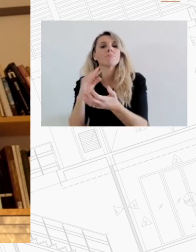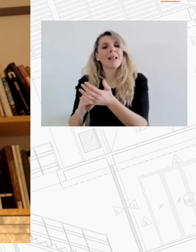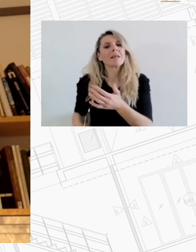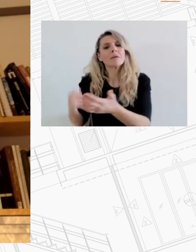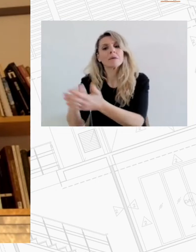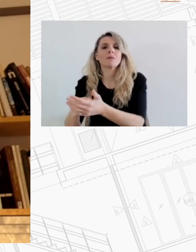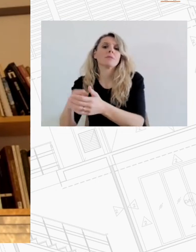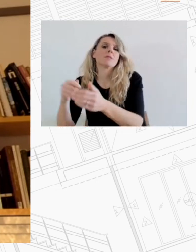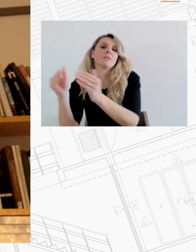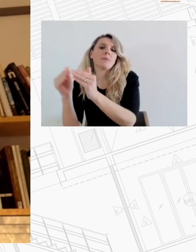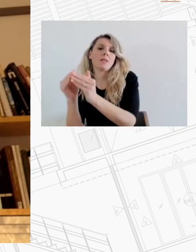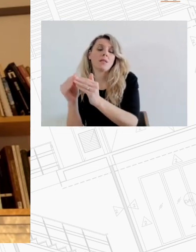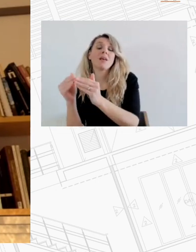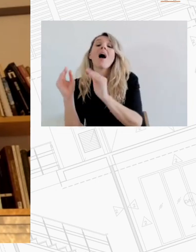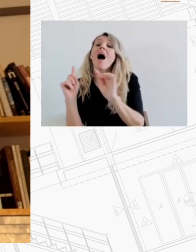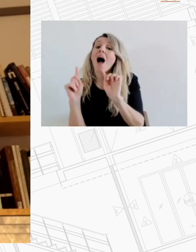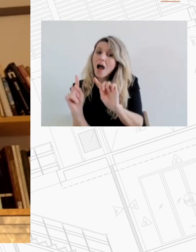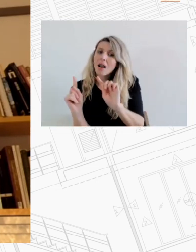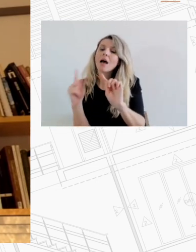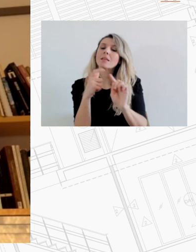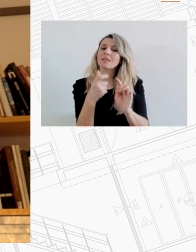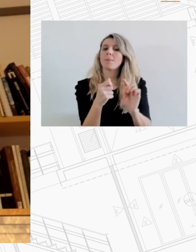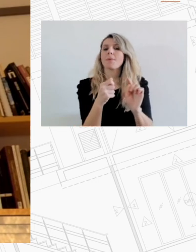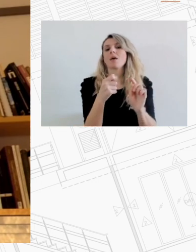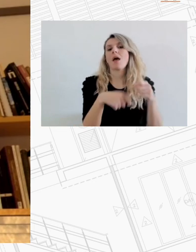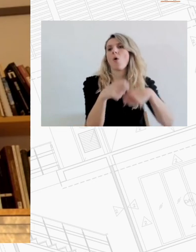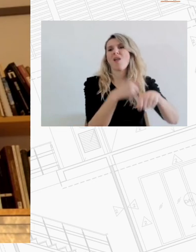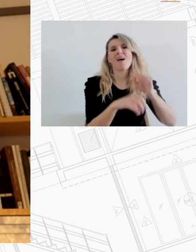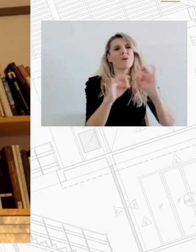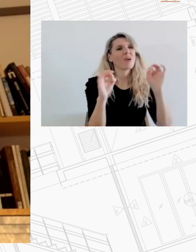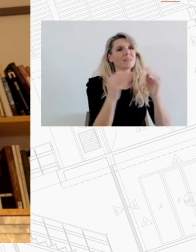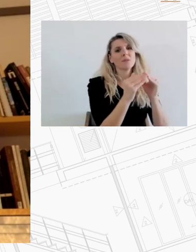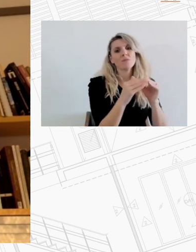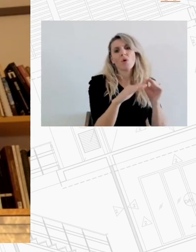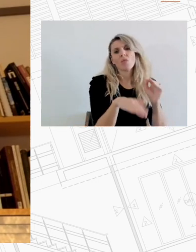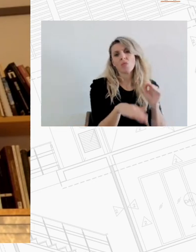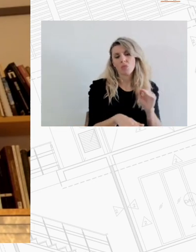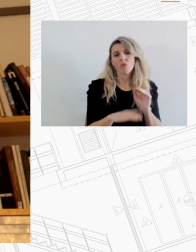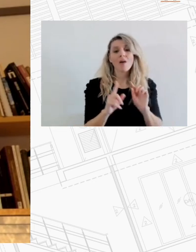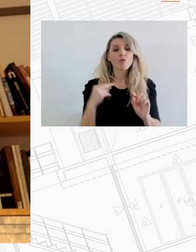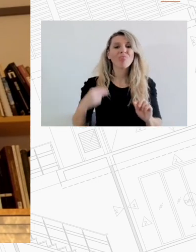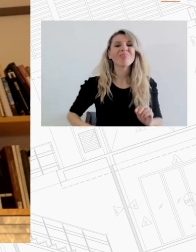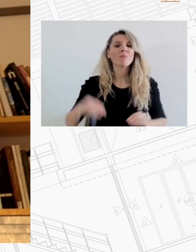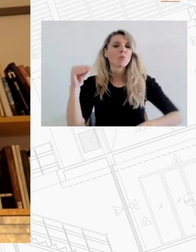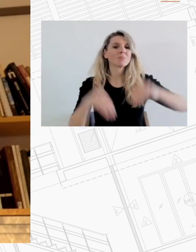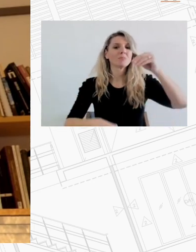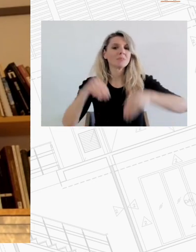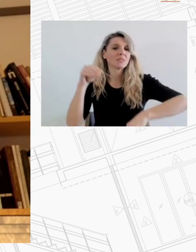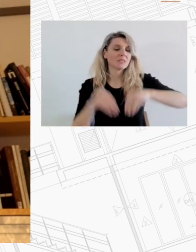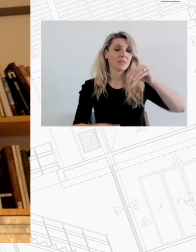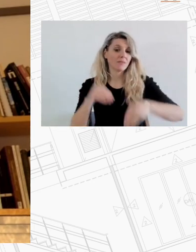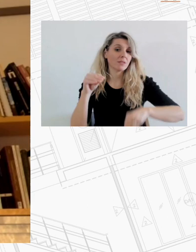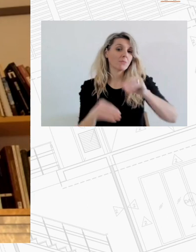δεν τέθηκε σαφώς μέσα στο δημοψήφισμα γιατί για διάφορους λόγους δεν κατέθεσαν την πρόταση